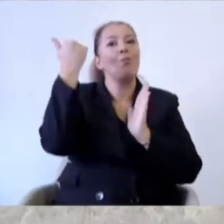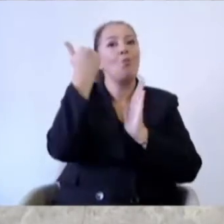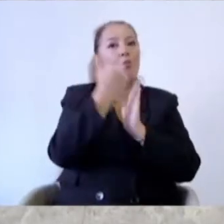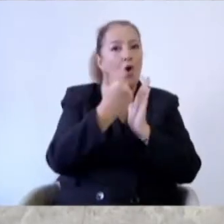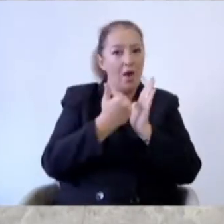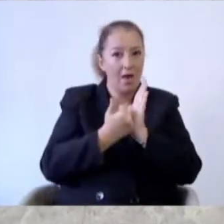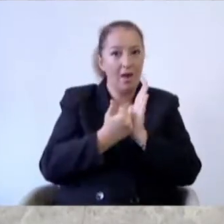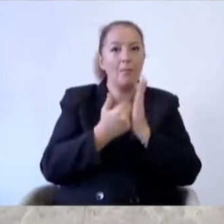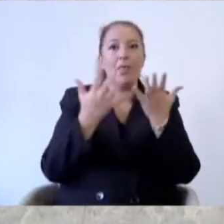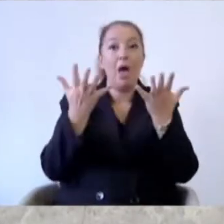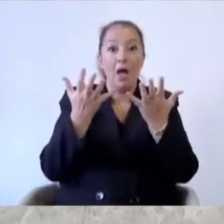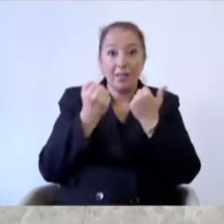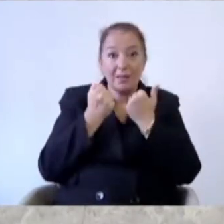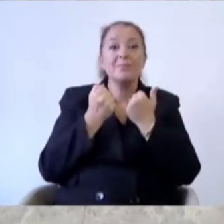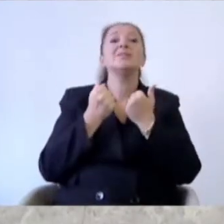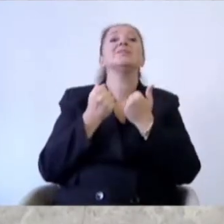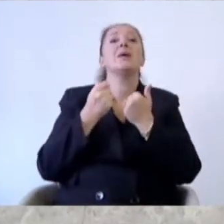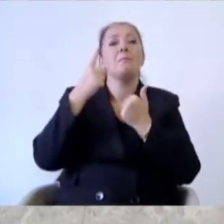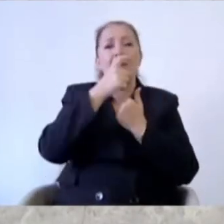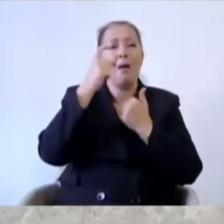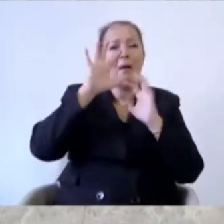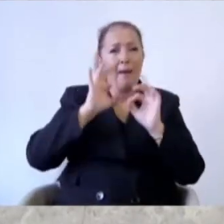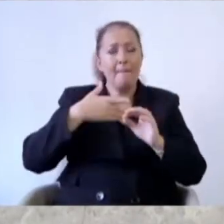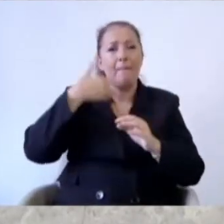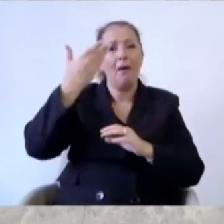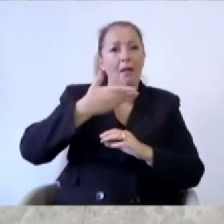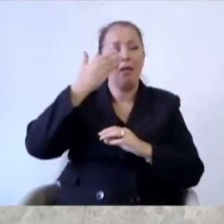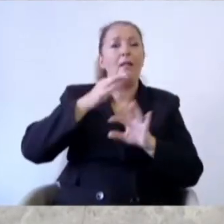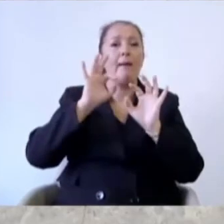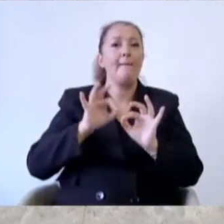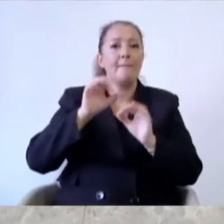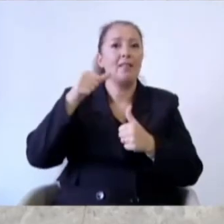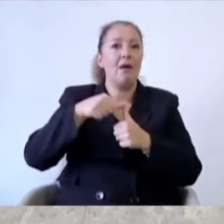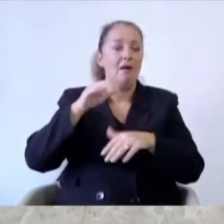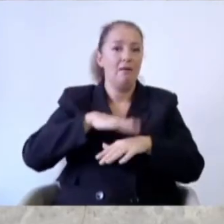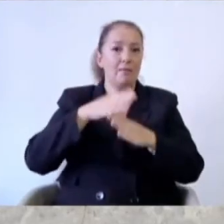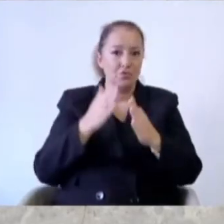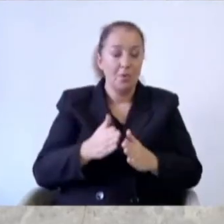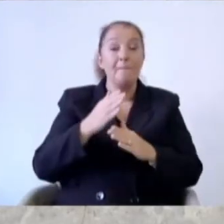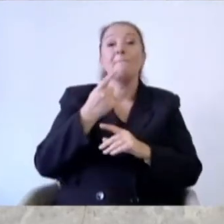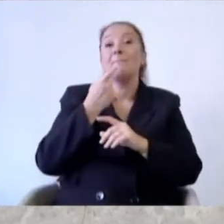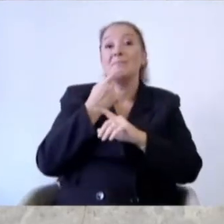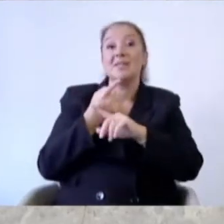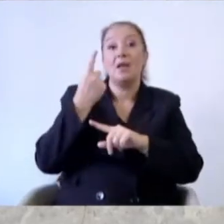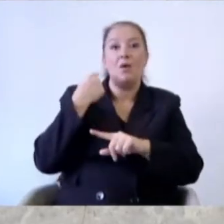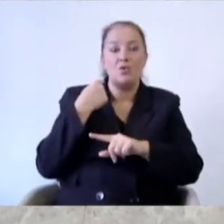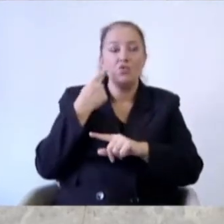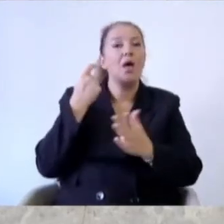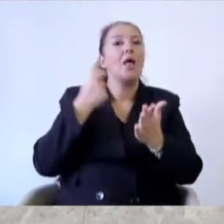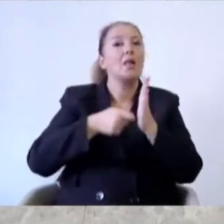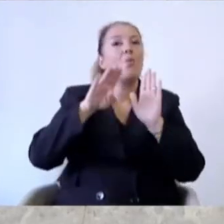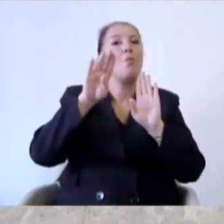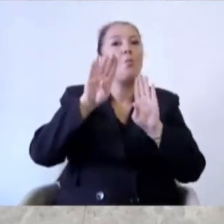alınmasını her seferinde dile getireceğim. Geçen yıl yatırım